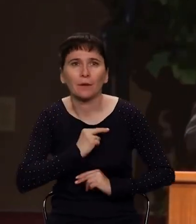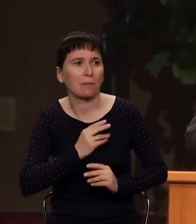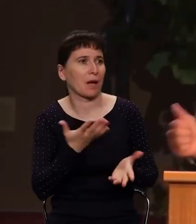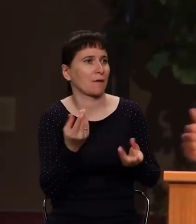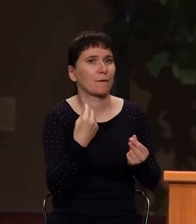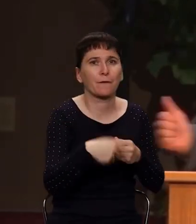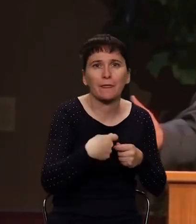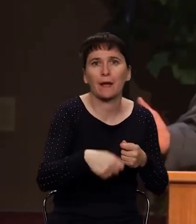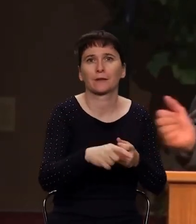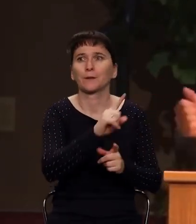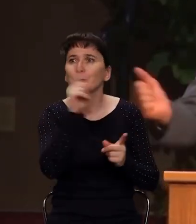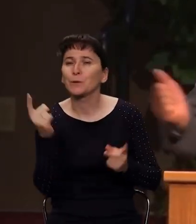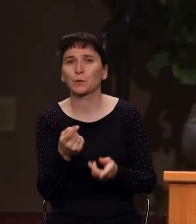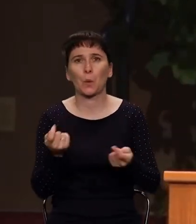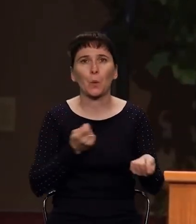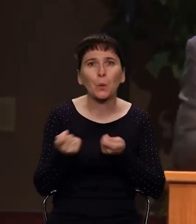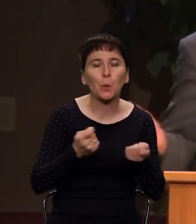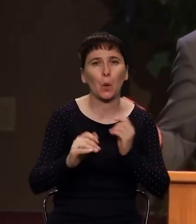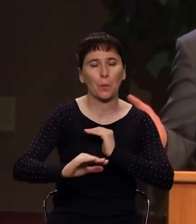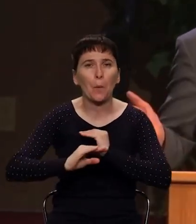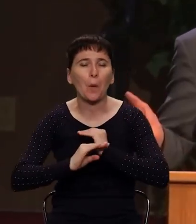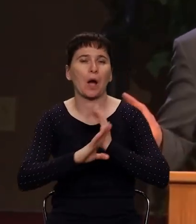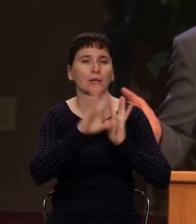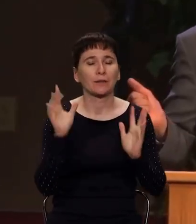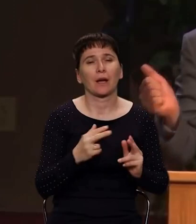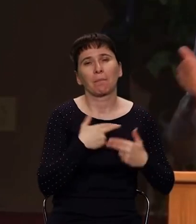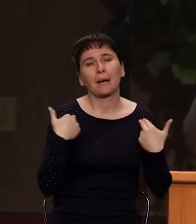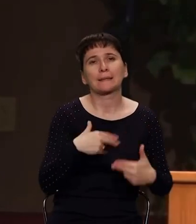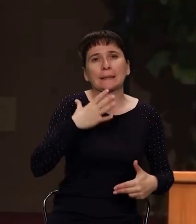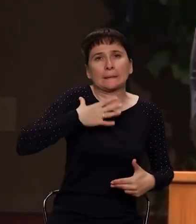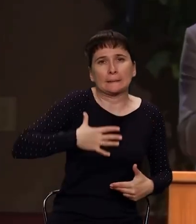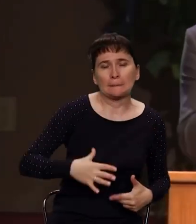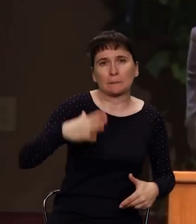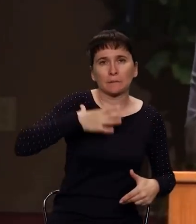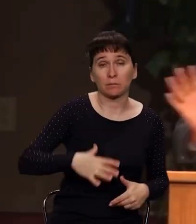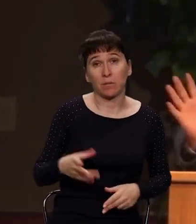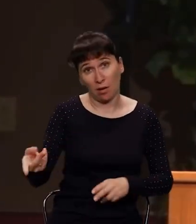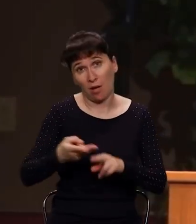деньгами могут многое сделать, это рычаги управления. Друзья мои, эта